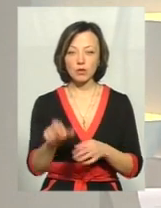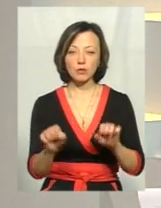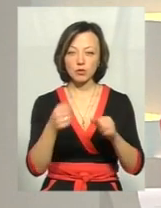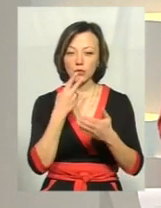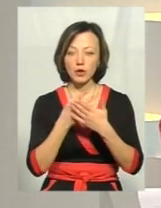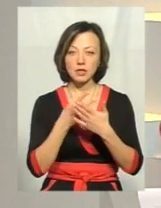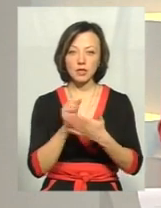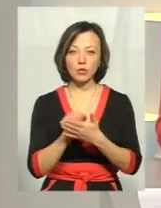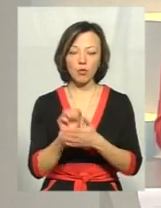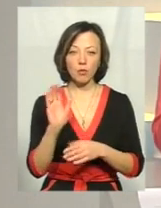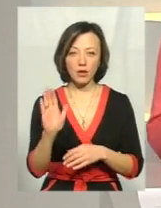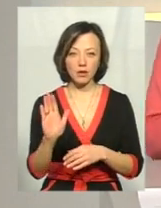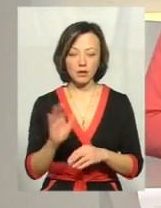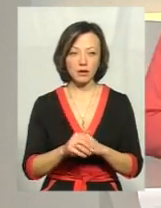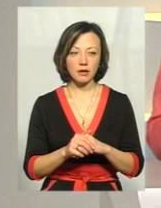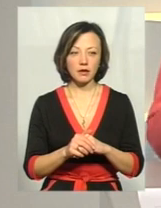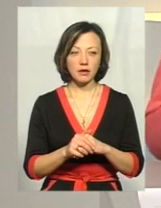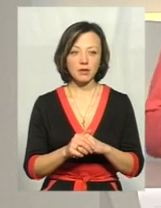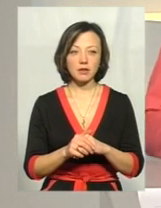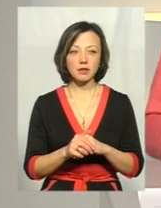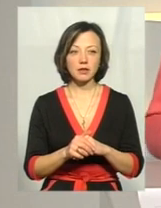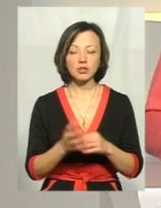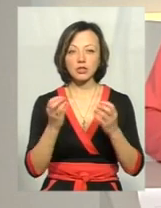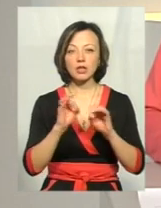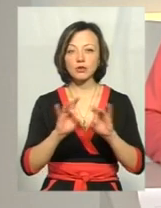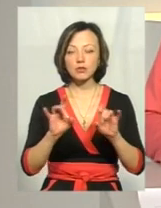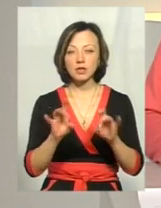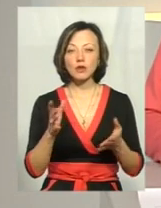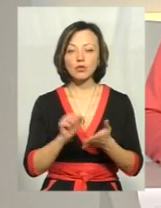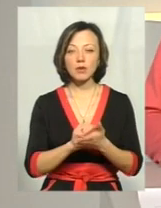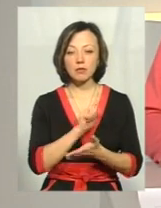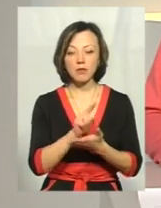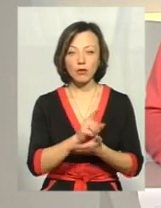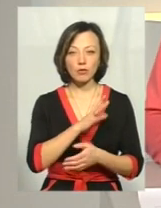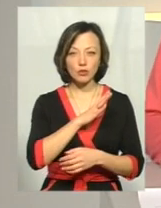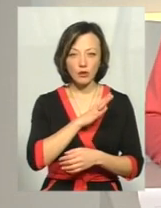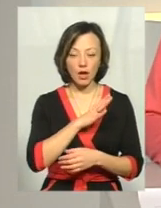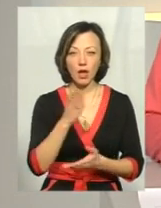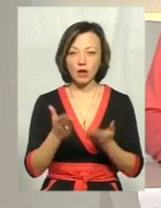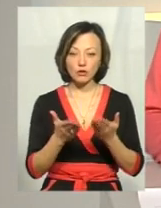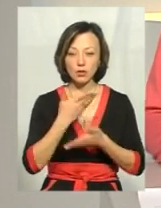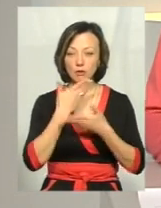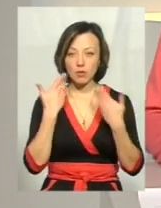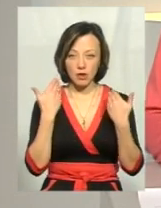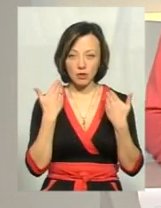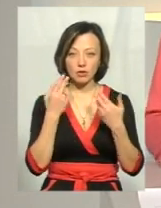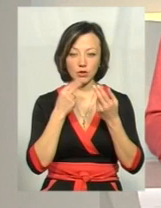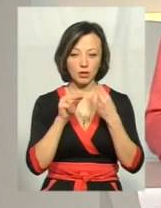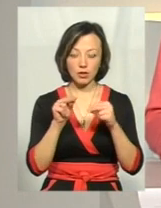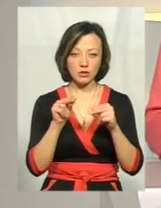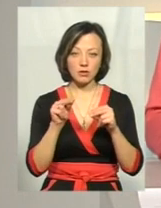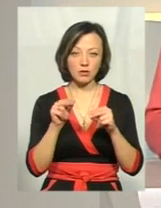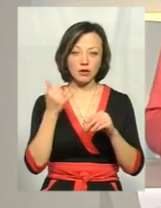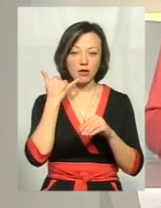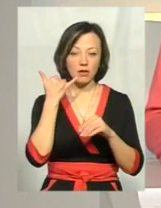показати документи. То ви, будь ласка, ще раз розкажіть, які документи мають бути, а якщо їх немає, то завжди